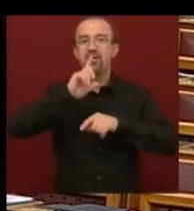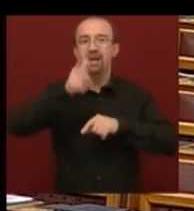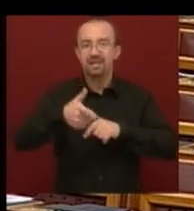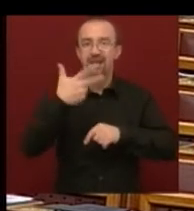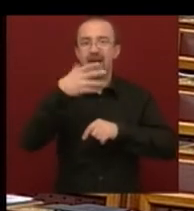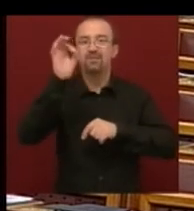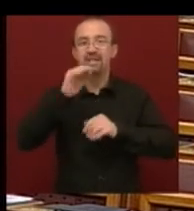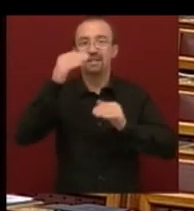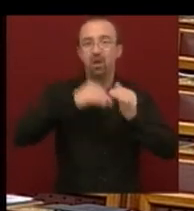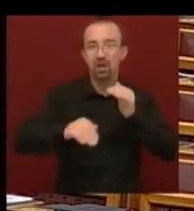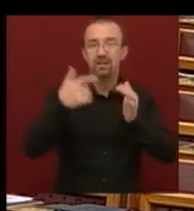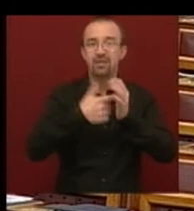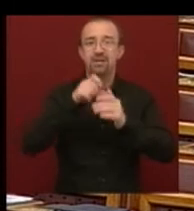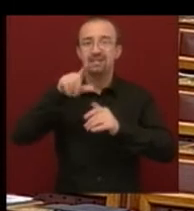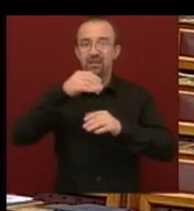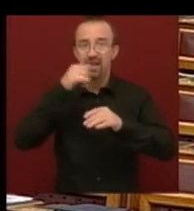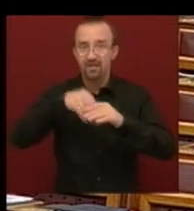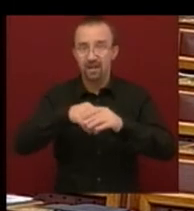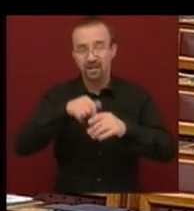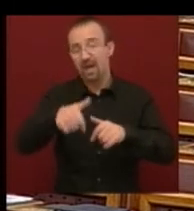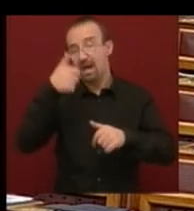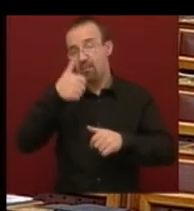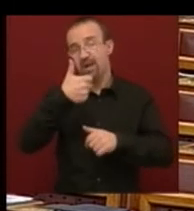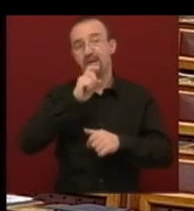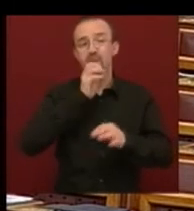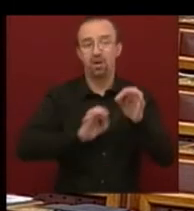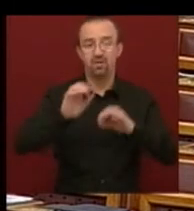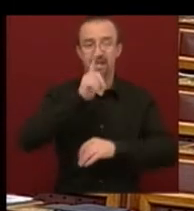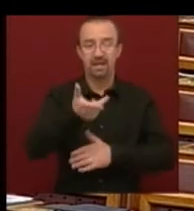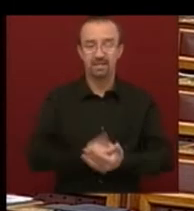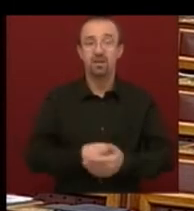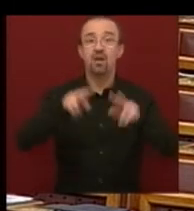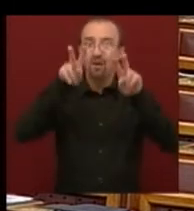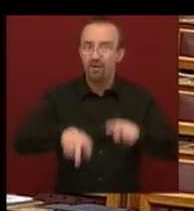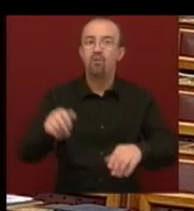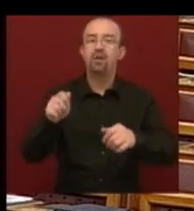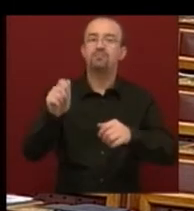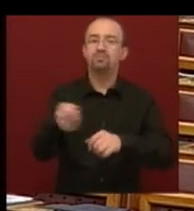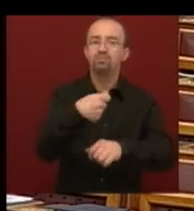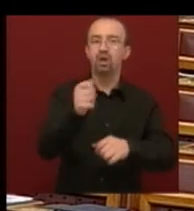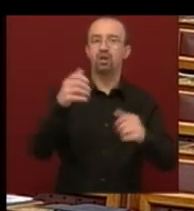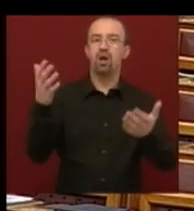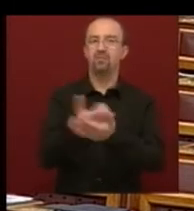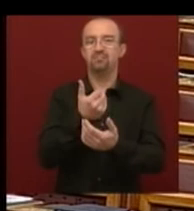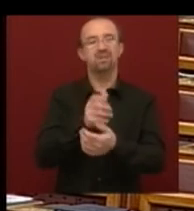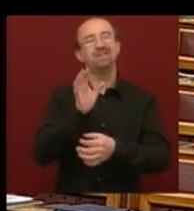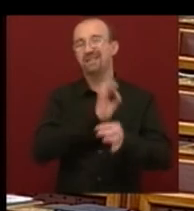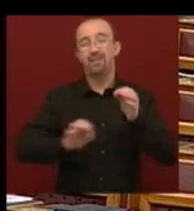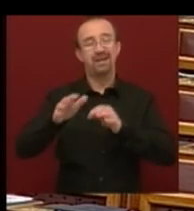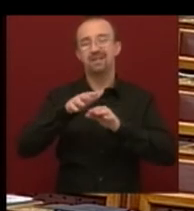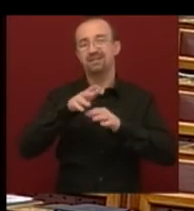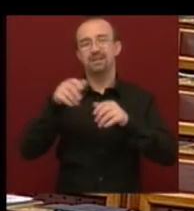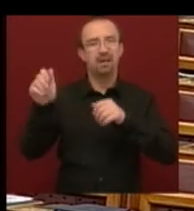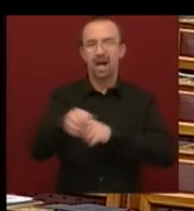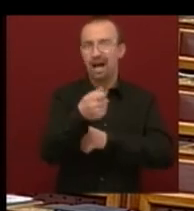% alatt 2012-ben. És ezek közül az egyik Magyarország. Ez valóban egy csatanyerés. Hát nem az egész hagyjárat, nem az